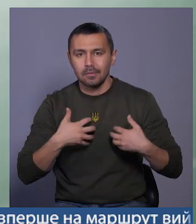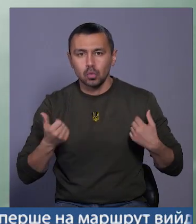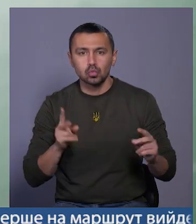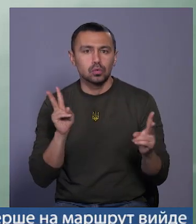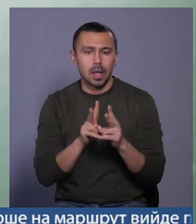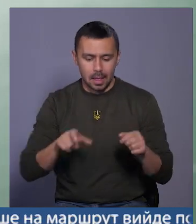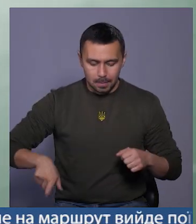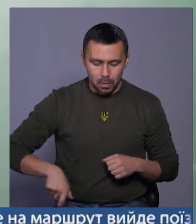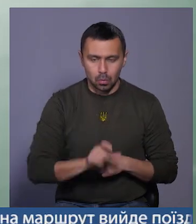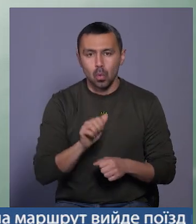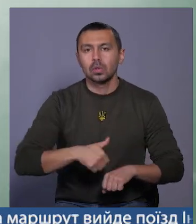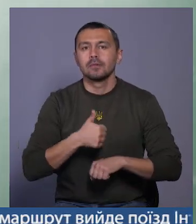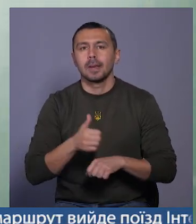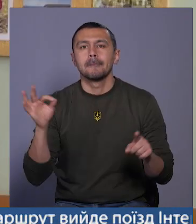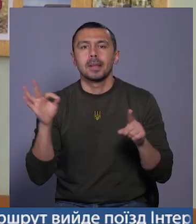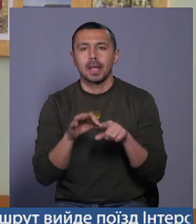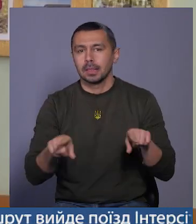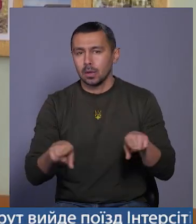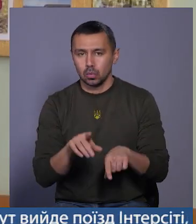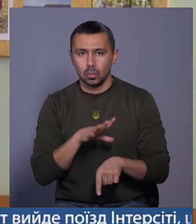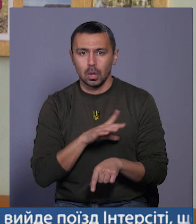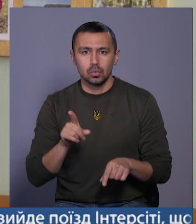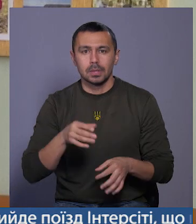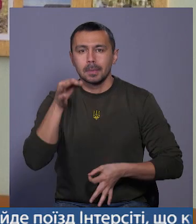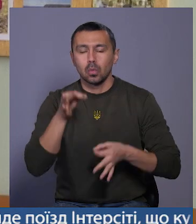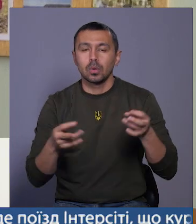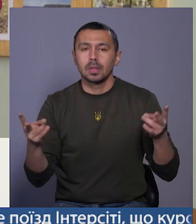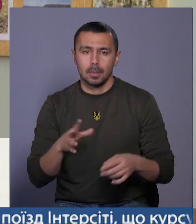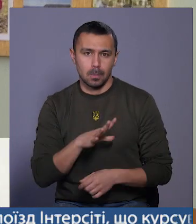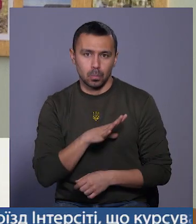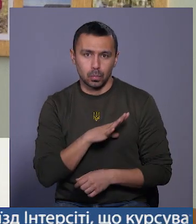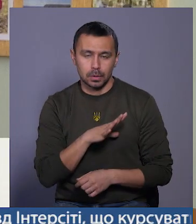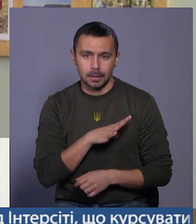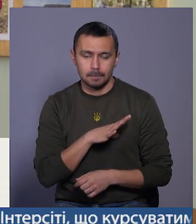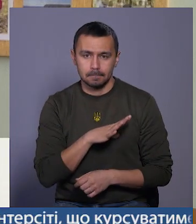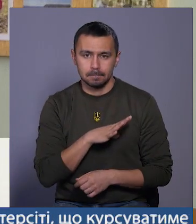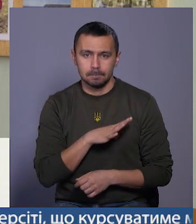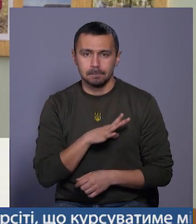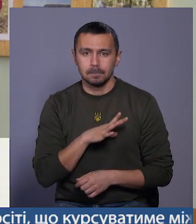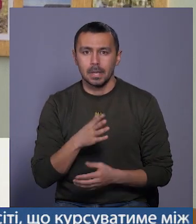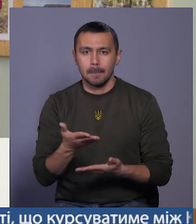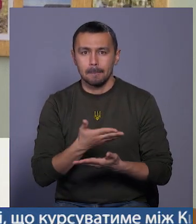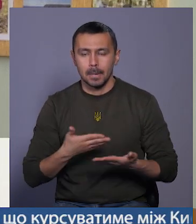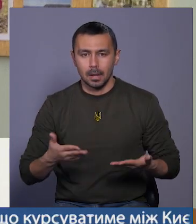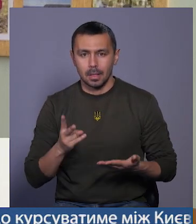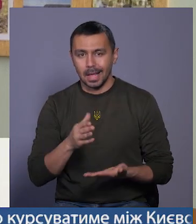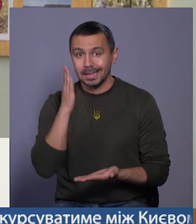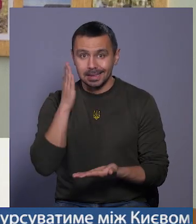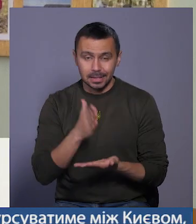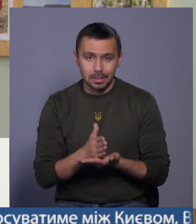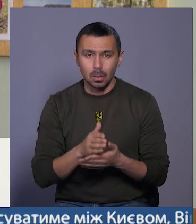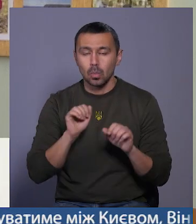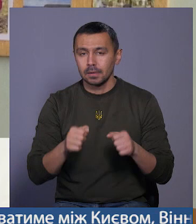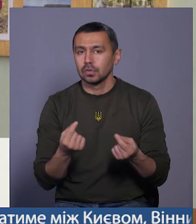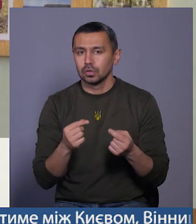маршруті. Основна мета також була, що з природою треба бути минати, а можливо навіть і